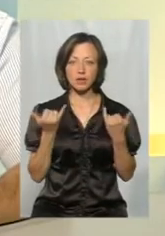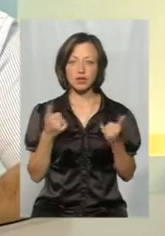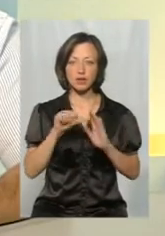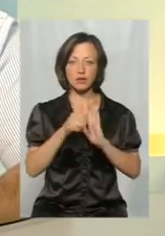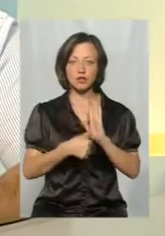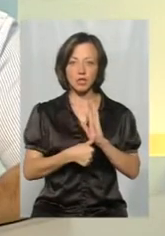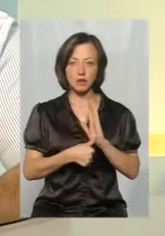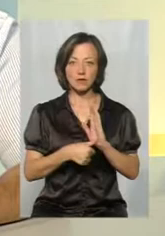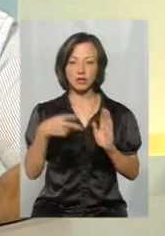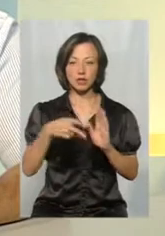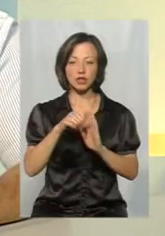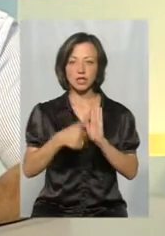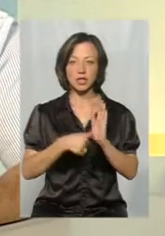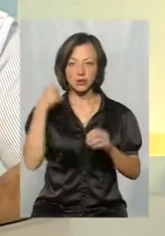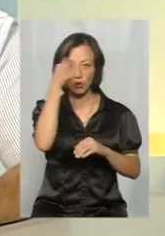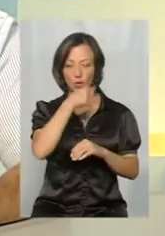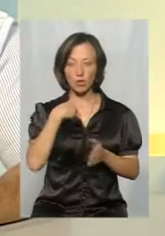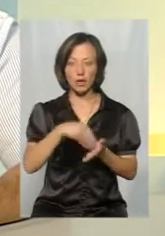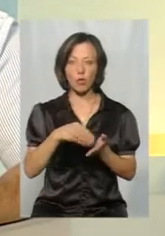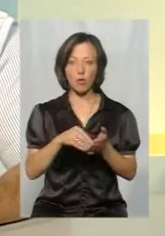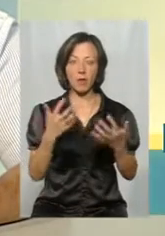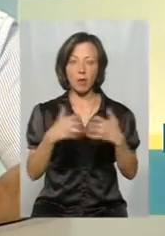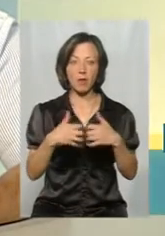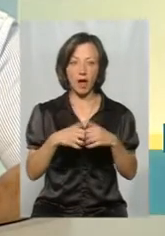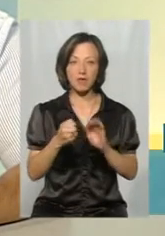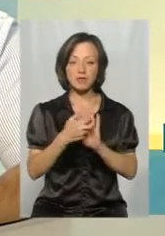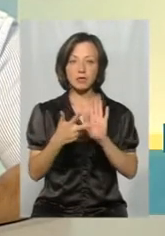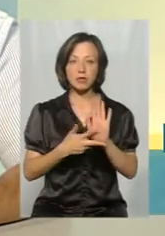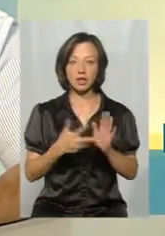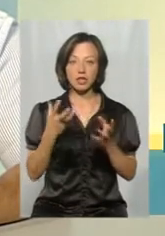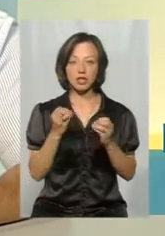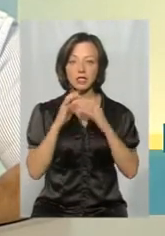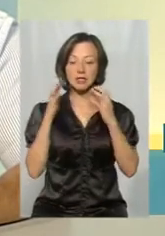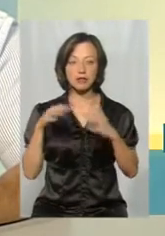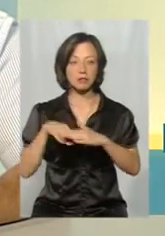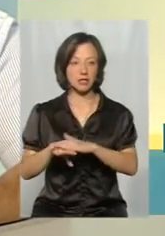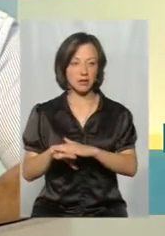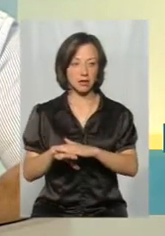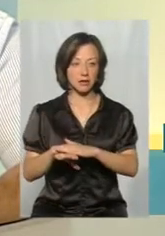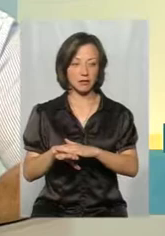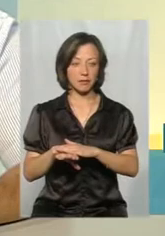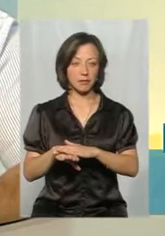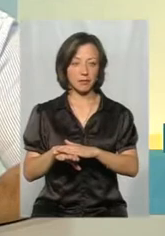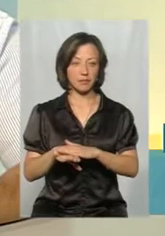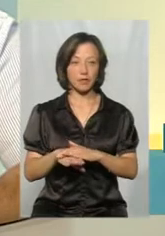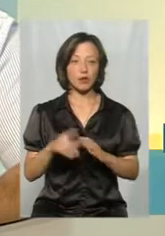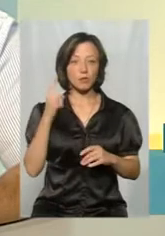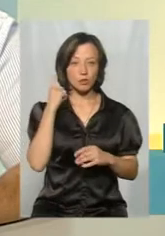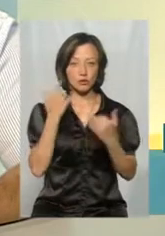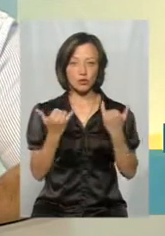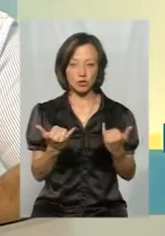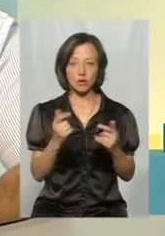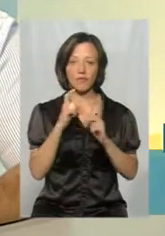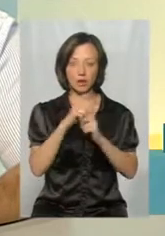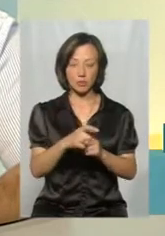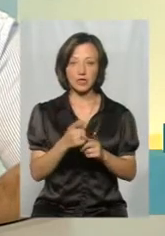2016 році закупили обладнання, а в 2018 році знаходиться на зберіганні. Ви почули тільки що